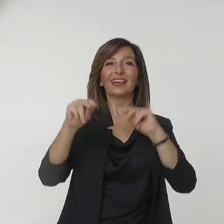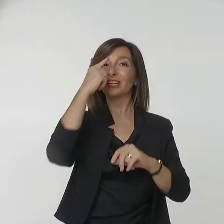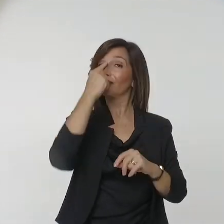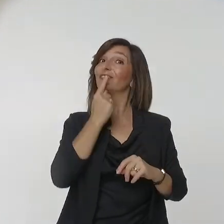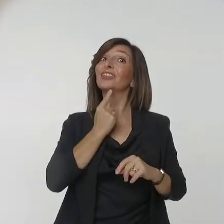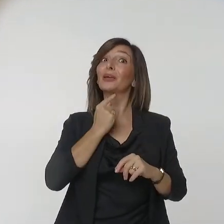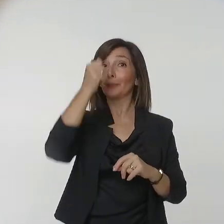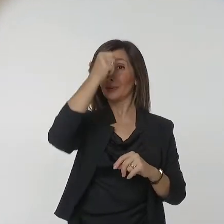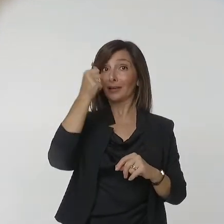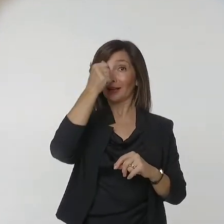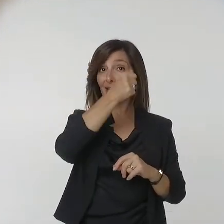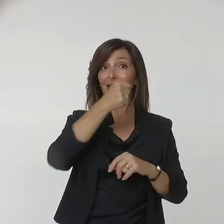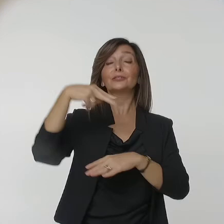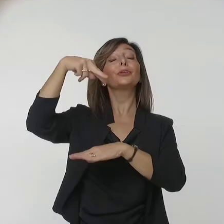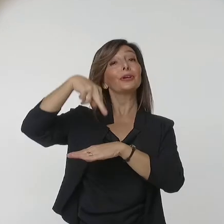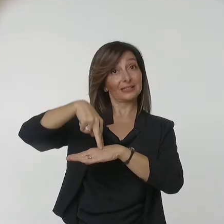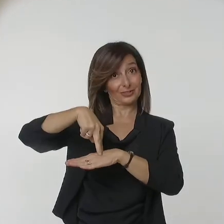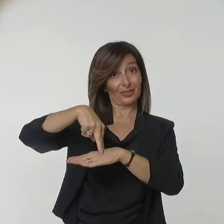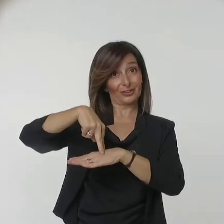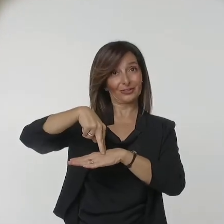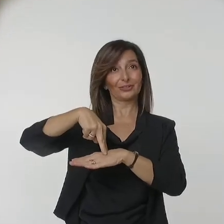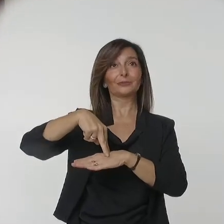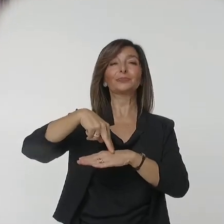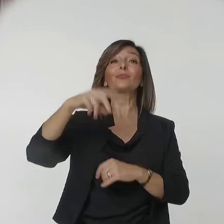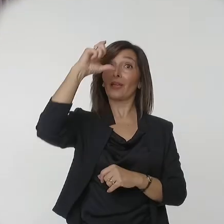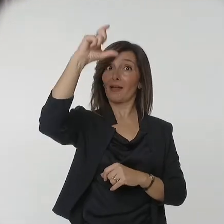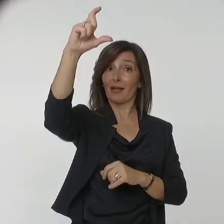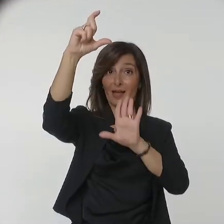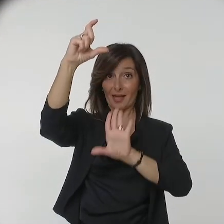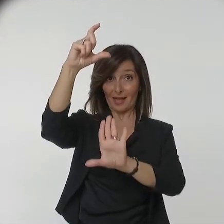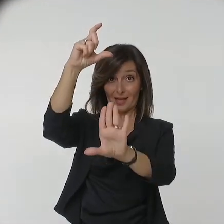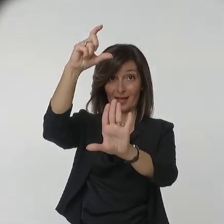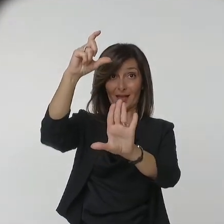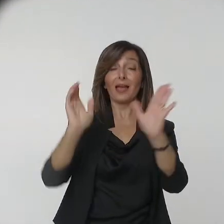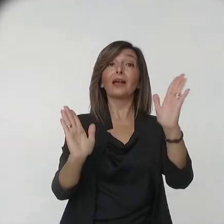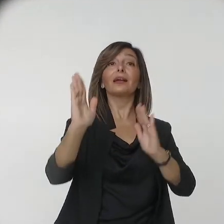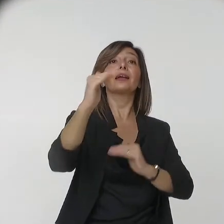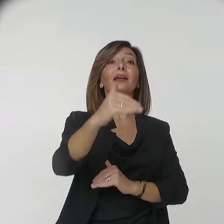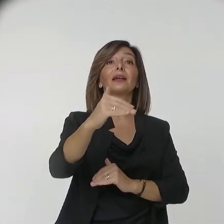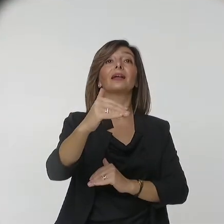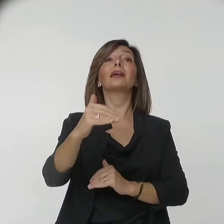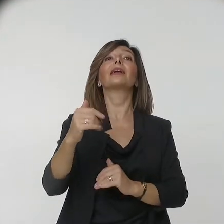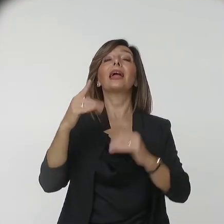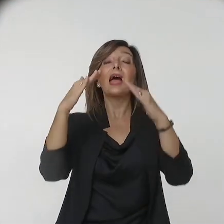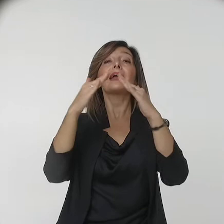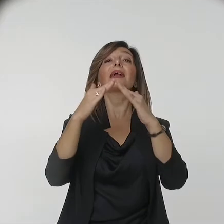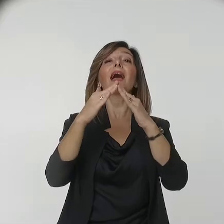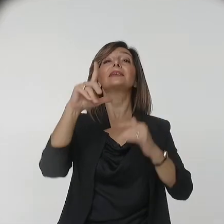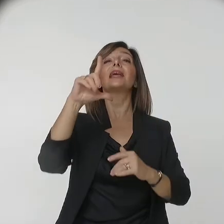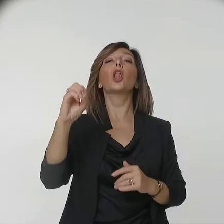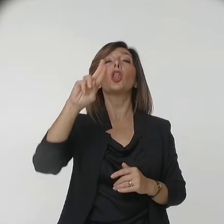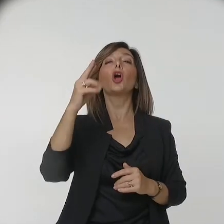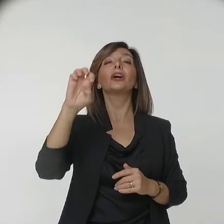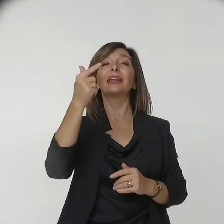di sotto troviamo una rappresentazione del passaggio della Santa Casa di Loreto sul cielo sopra costano.